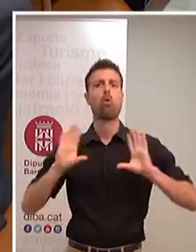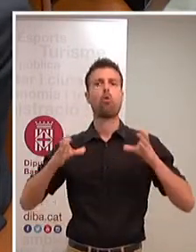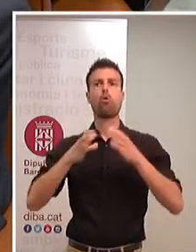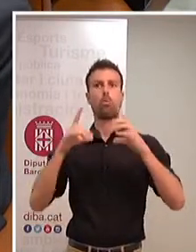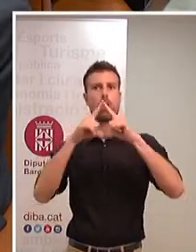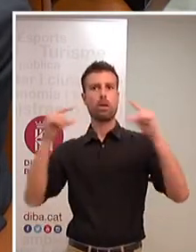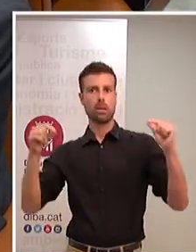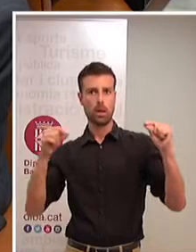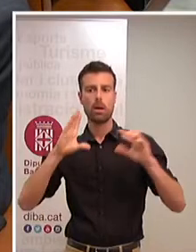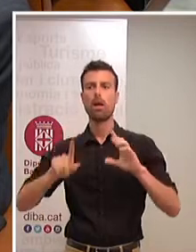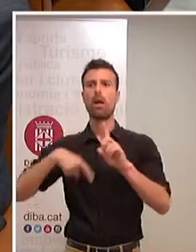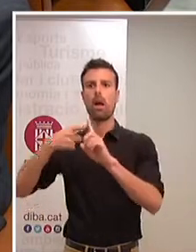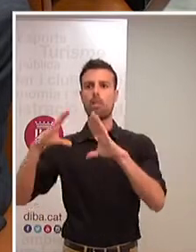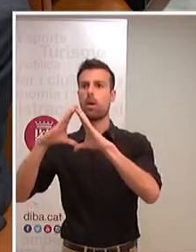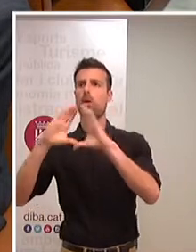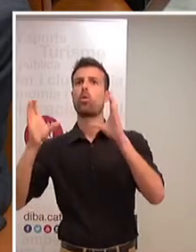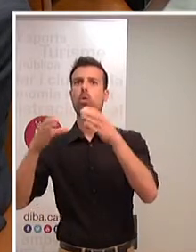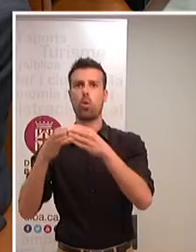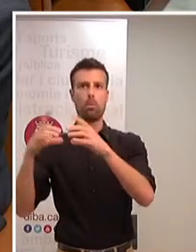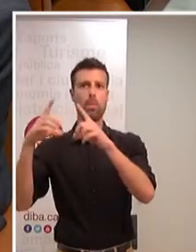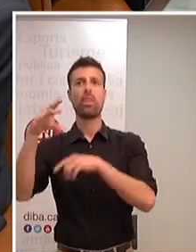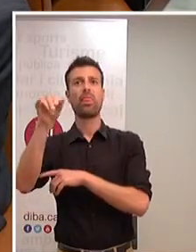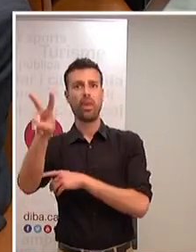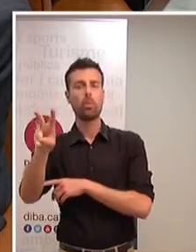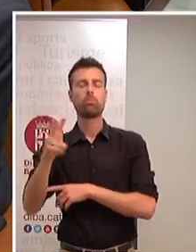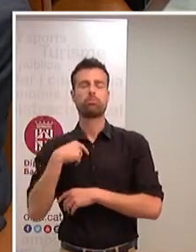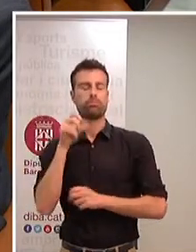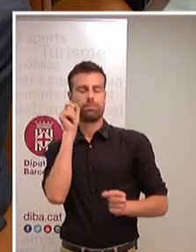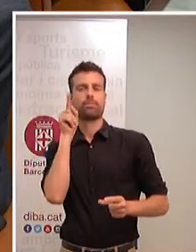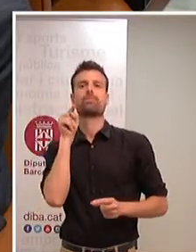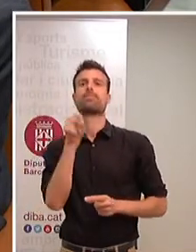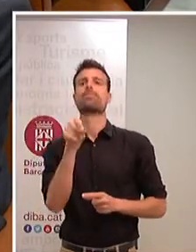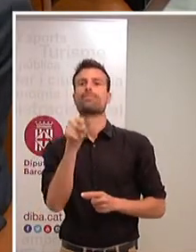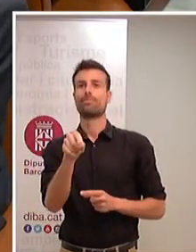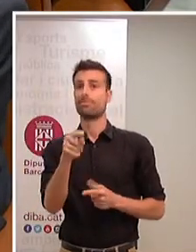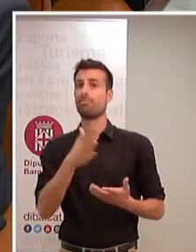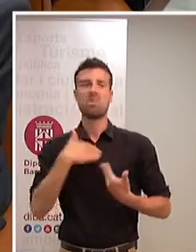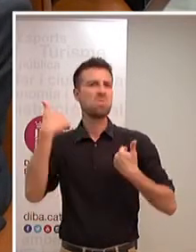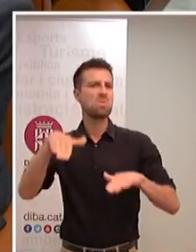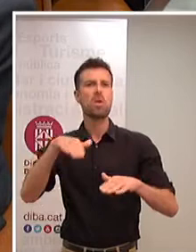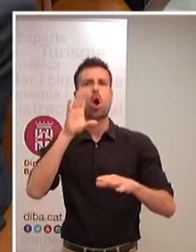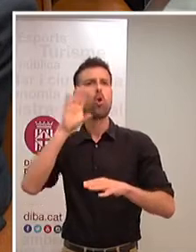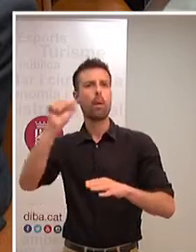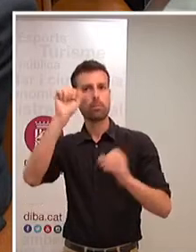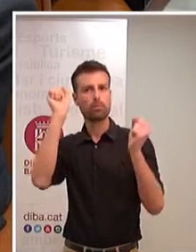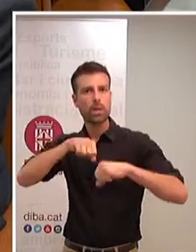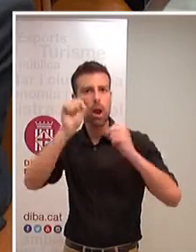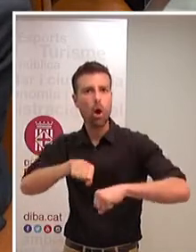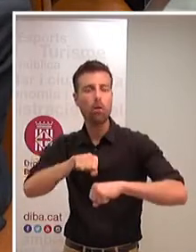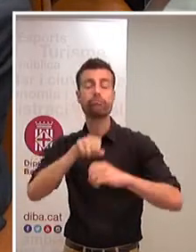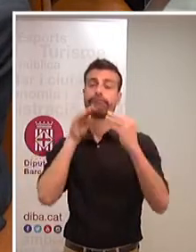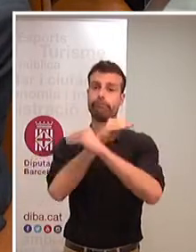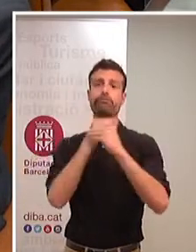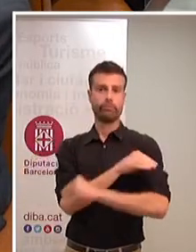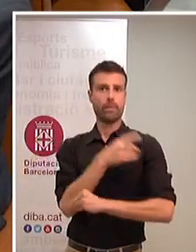amb el grup de Convergència, sempre hem pogut veure això, que qualsevol acord de govern té les seves diferències però